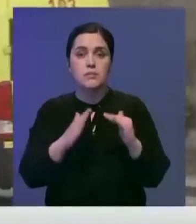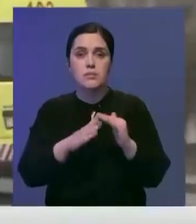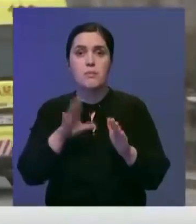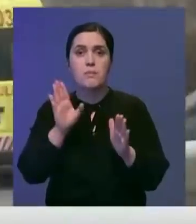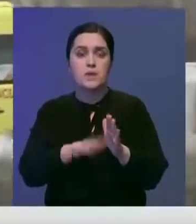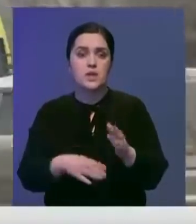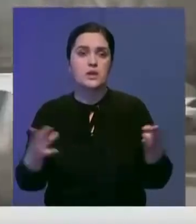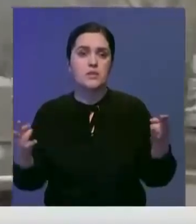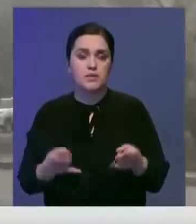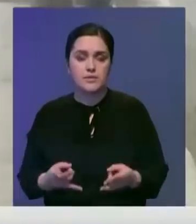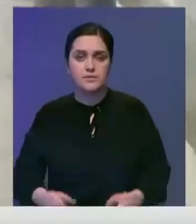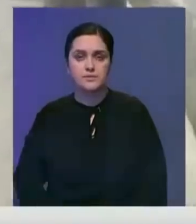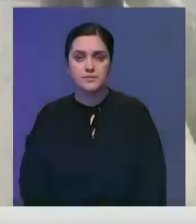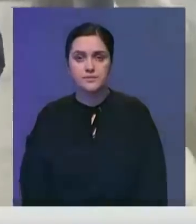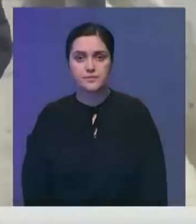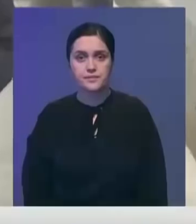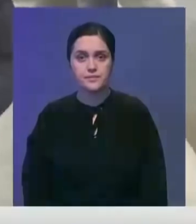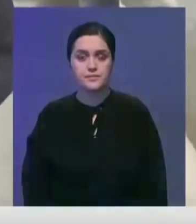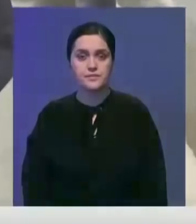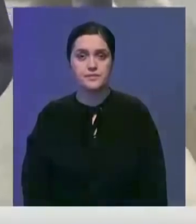покидать дома без крайней необходимости.